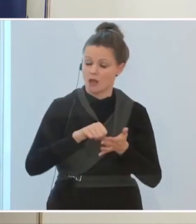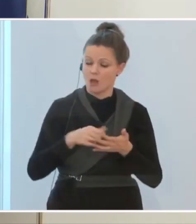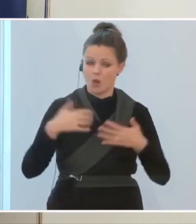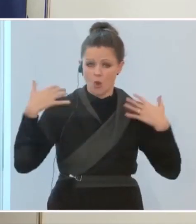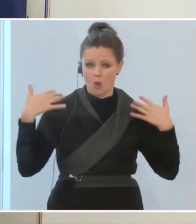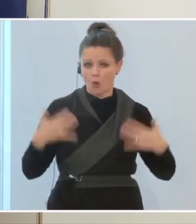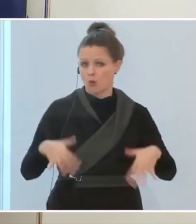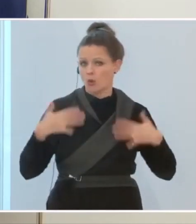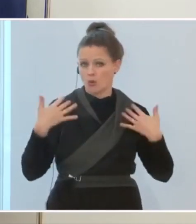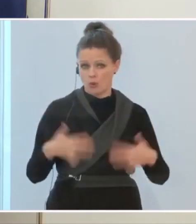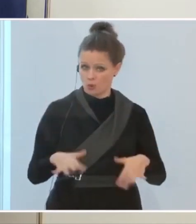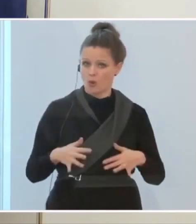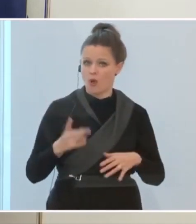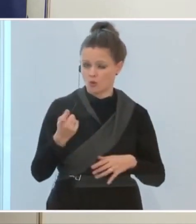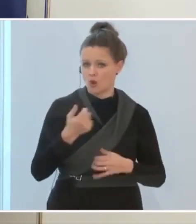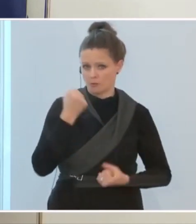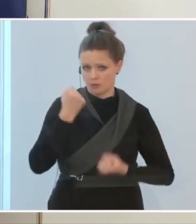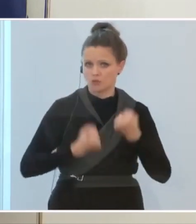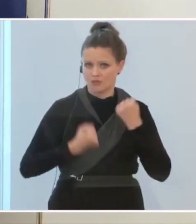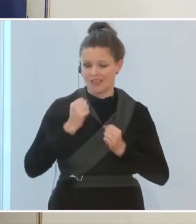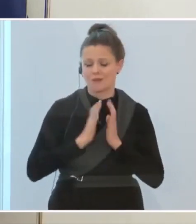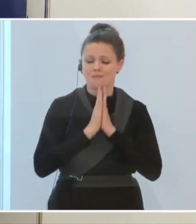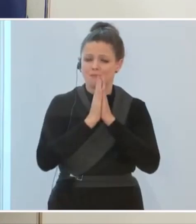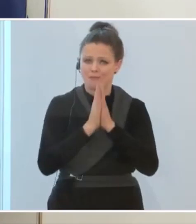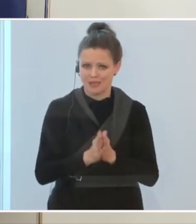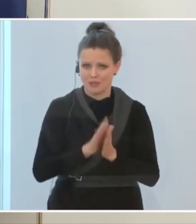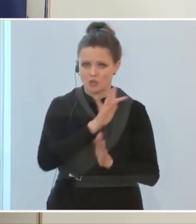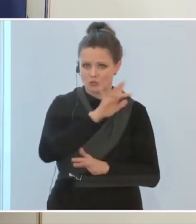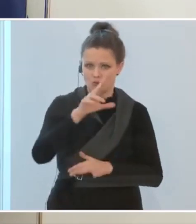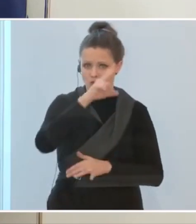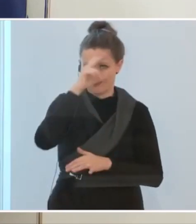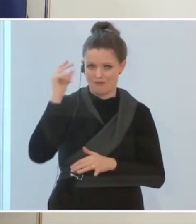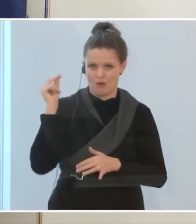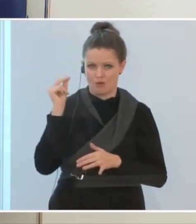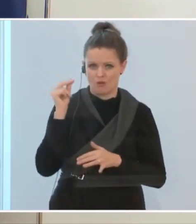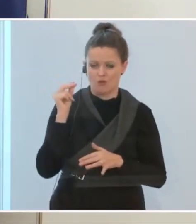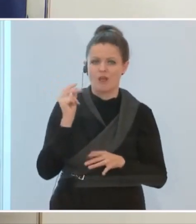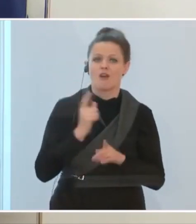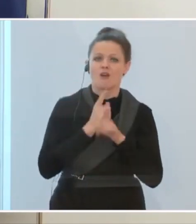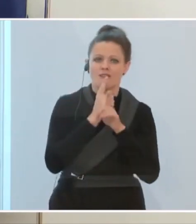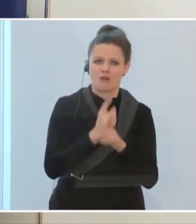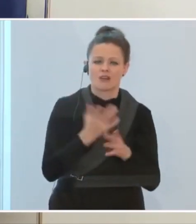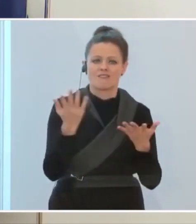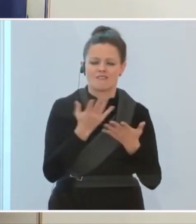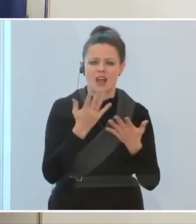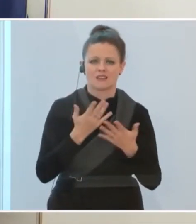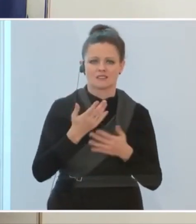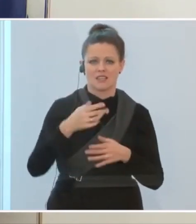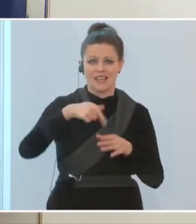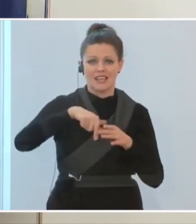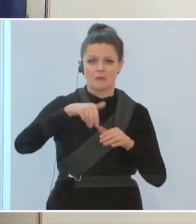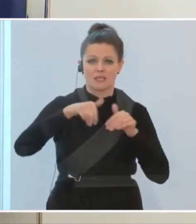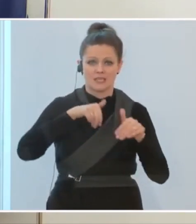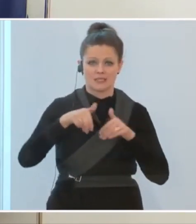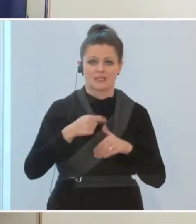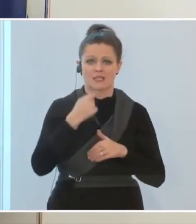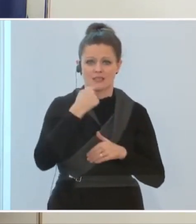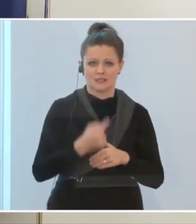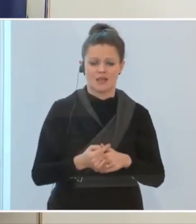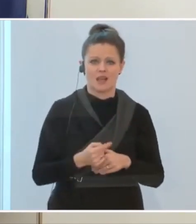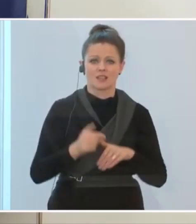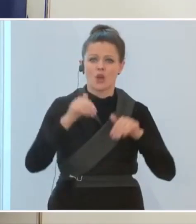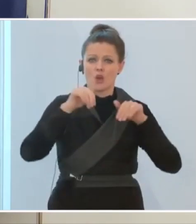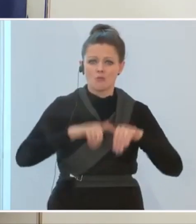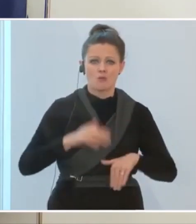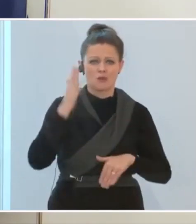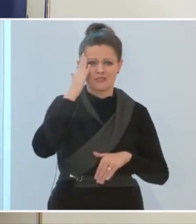halten. Meine große Bitte an die Bevölkerung ist, das zu tun, was der Innenminister gesagt hat, nämlich sich bewusst zu sein, dass es auch noch